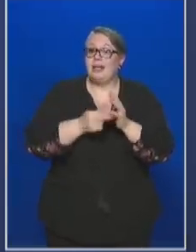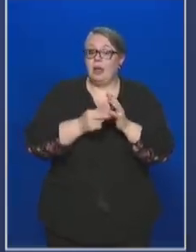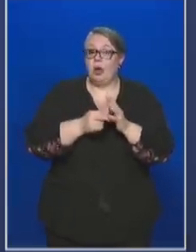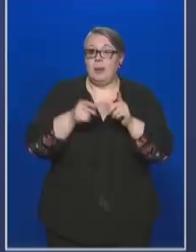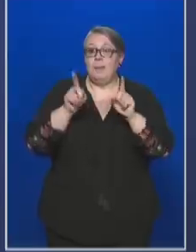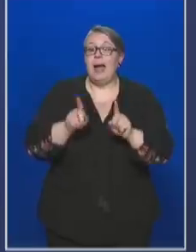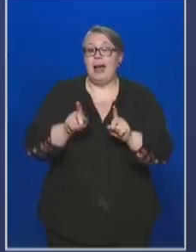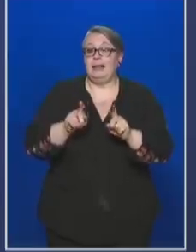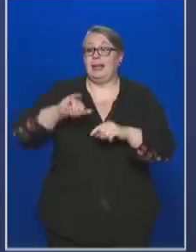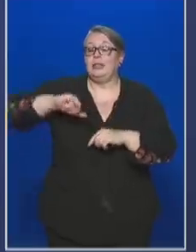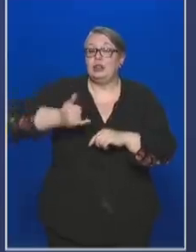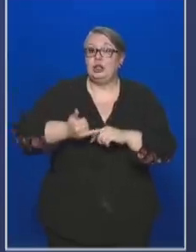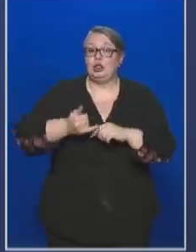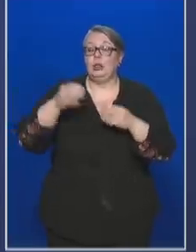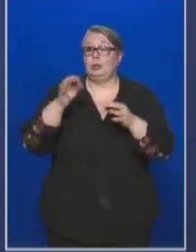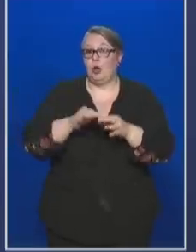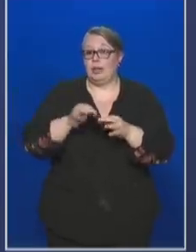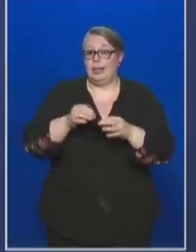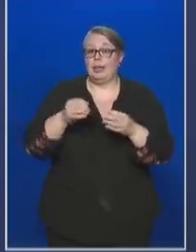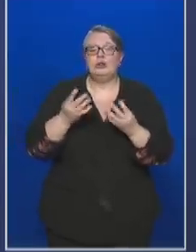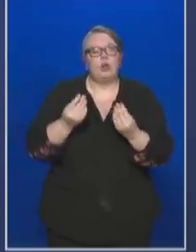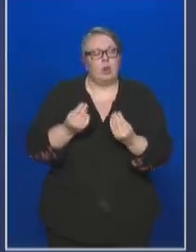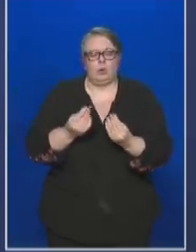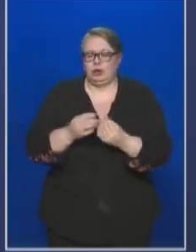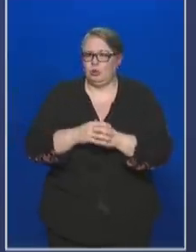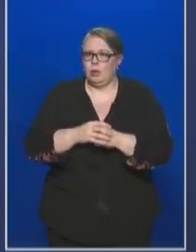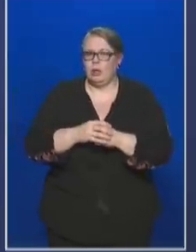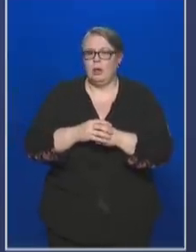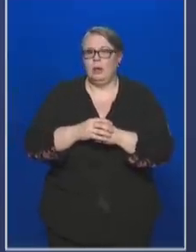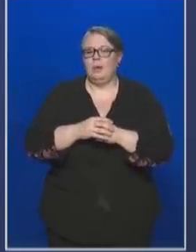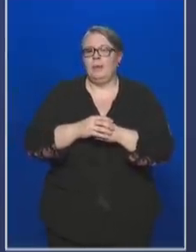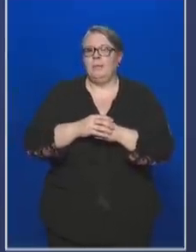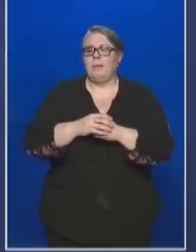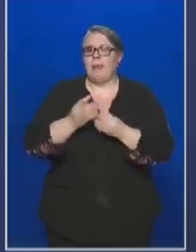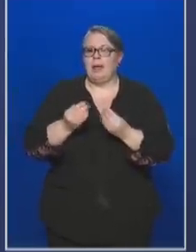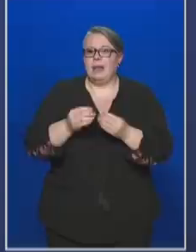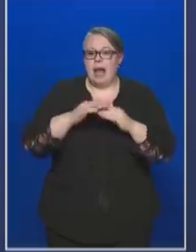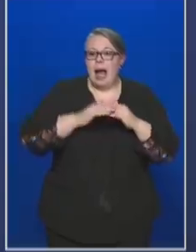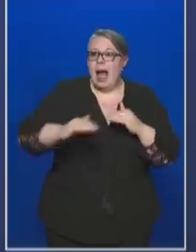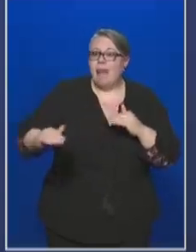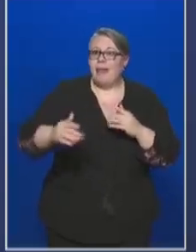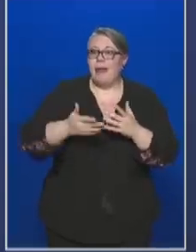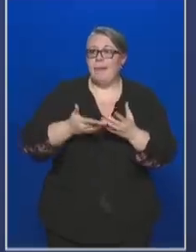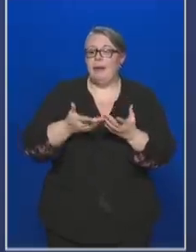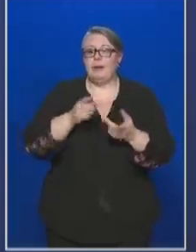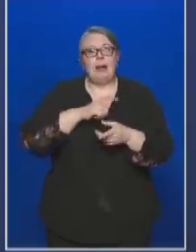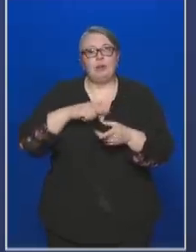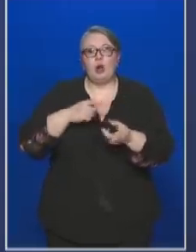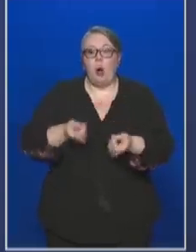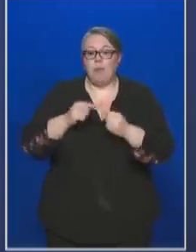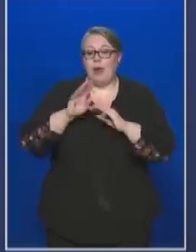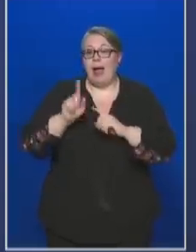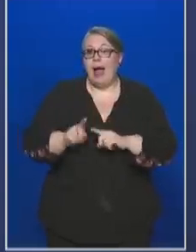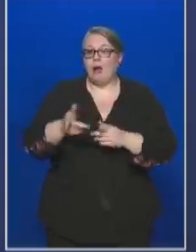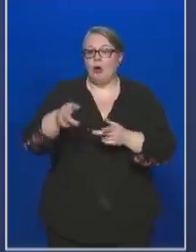beállítások is történnek jelentős számban, tehát egy ágy az nem csak abból